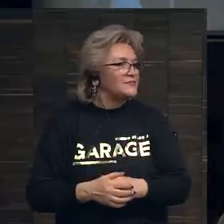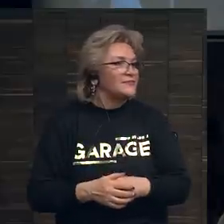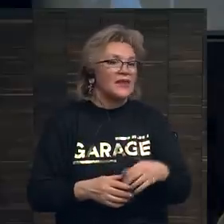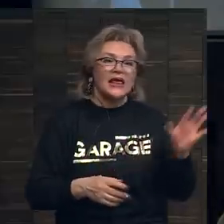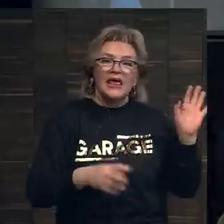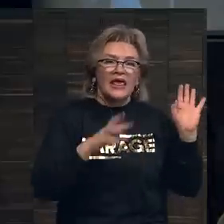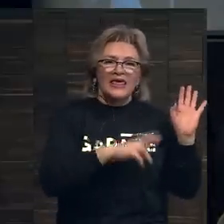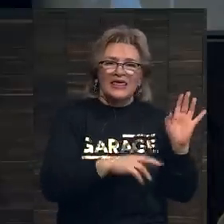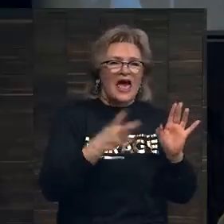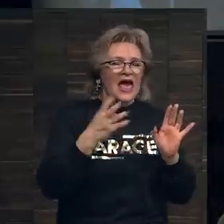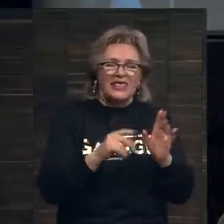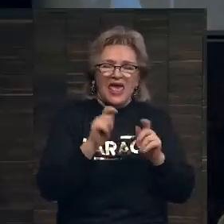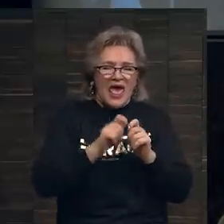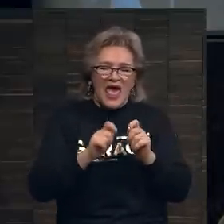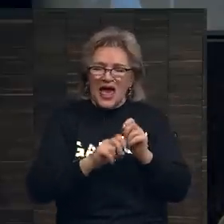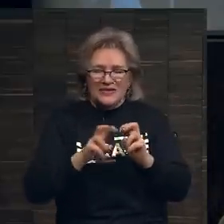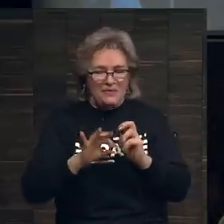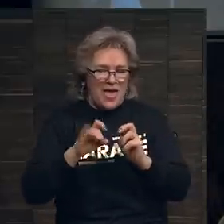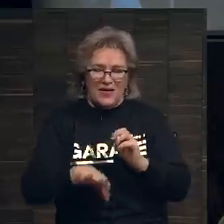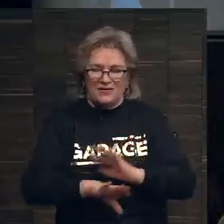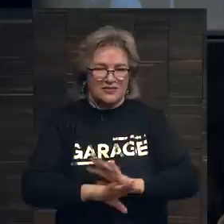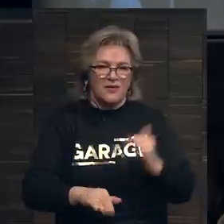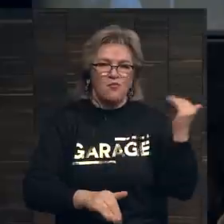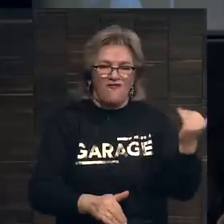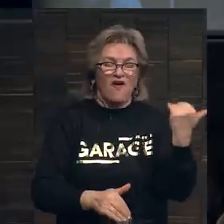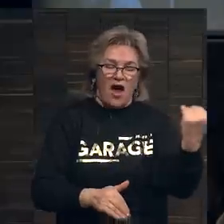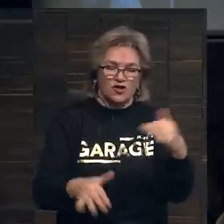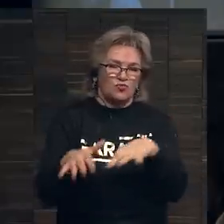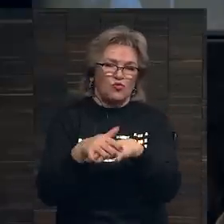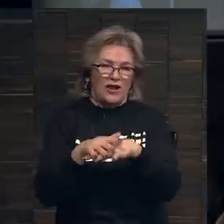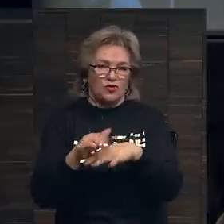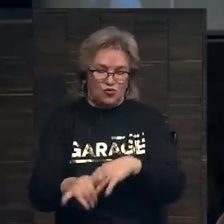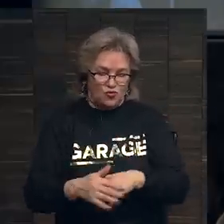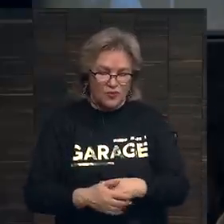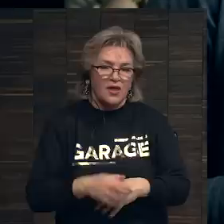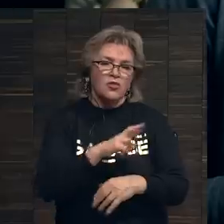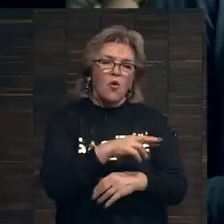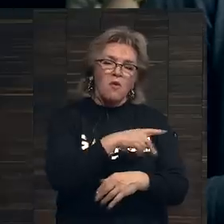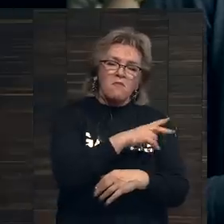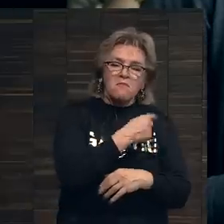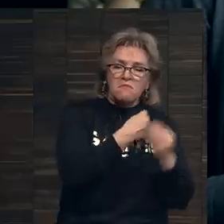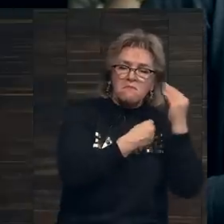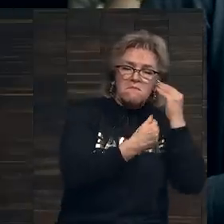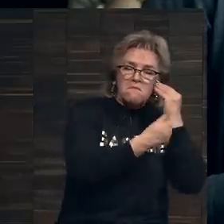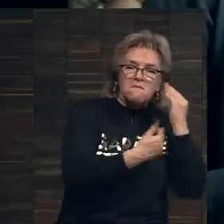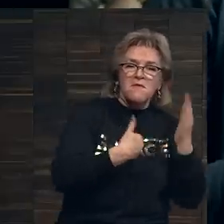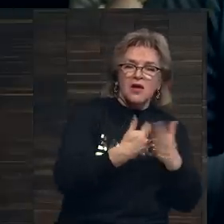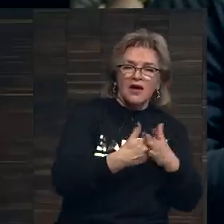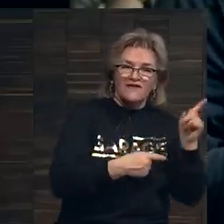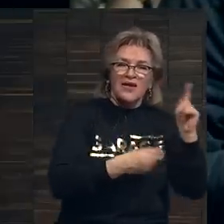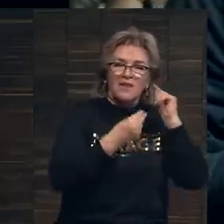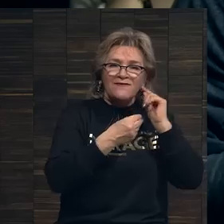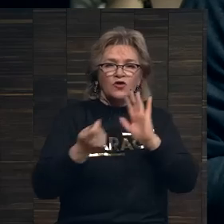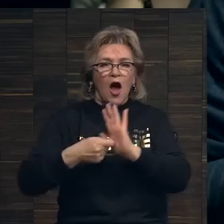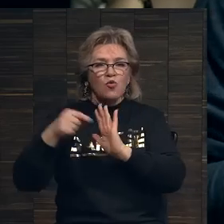Я не эксперт по вашему рынку, но мне кажется, вы имеете